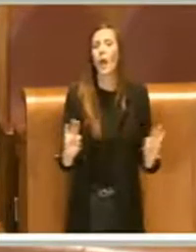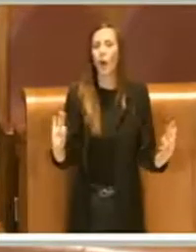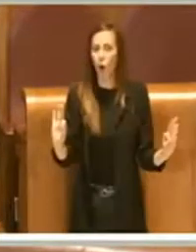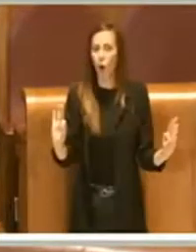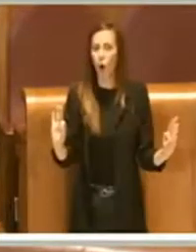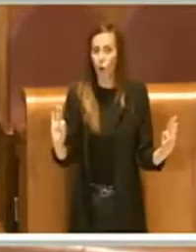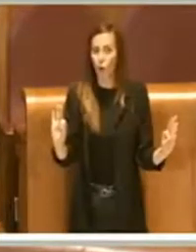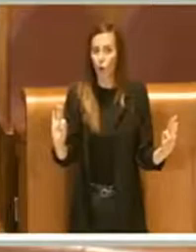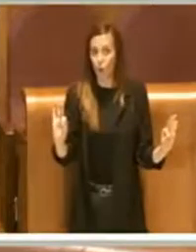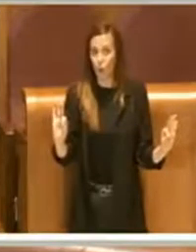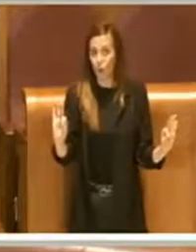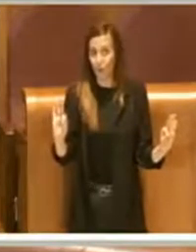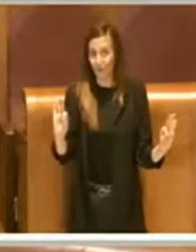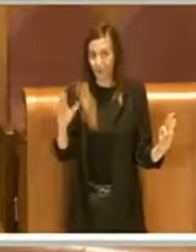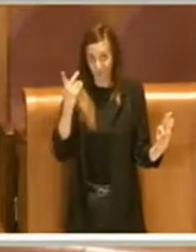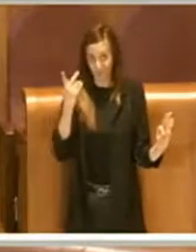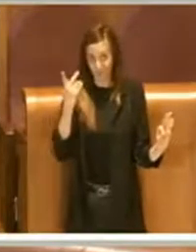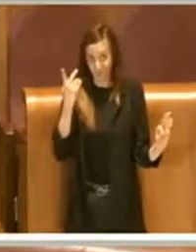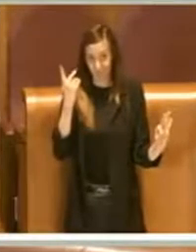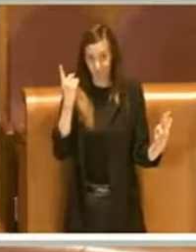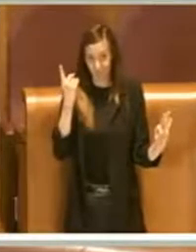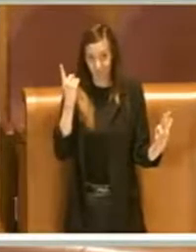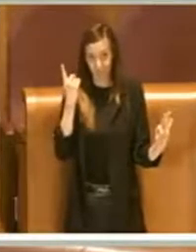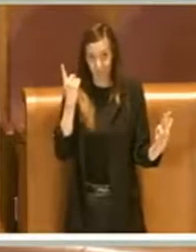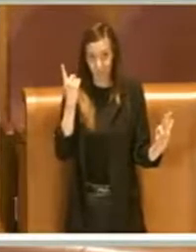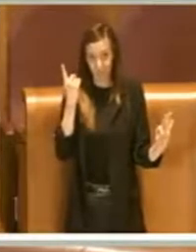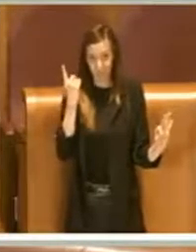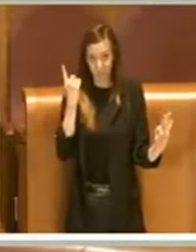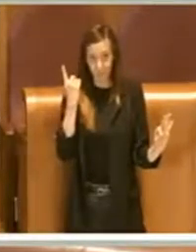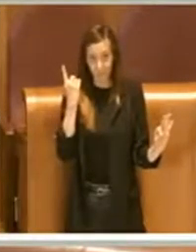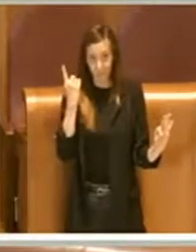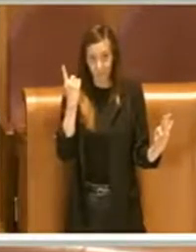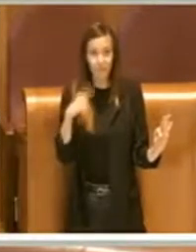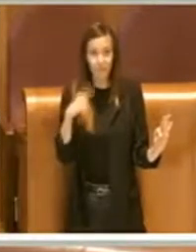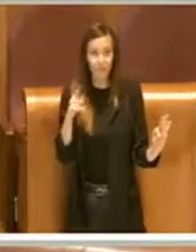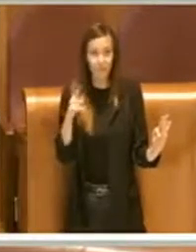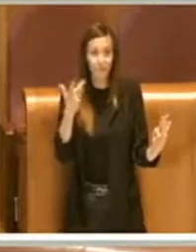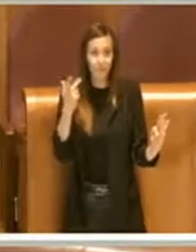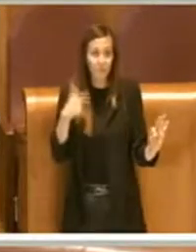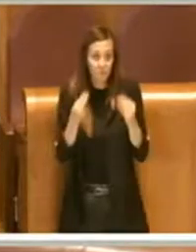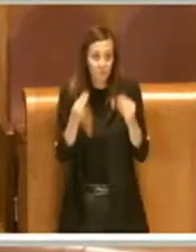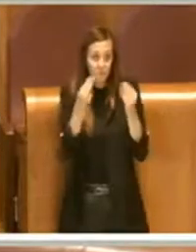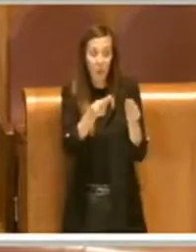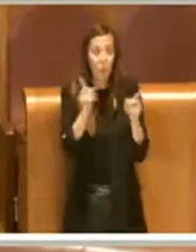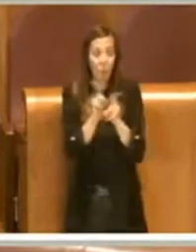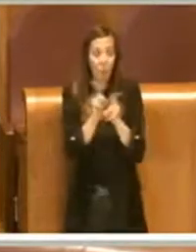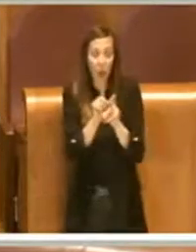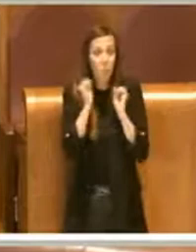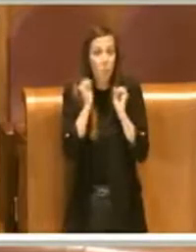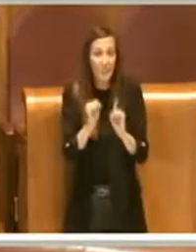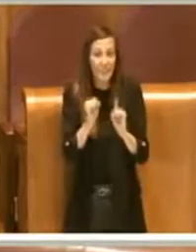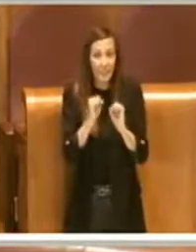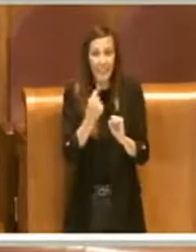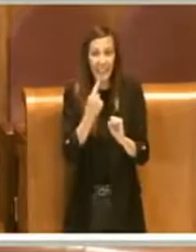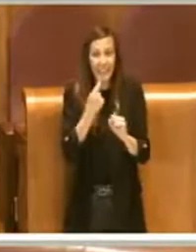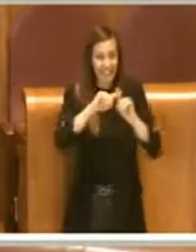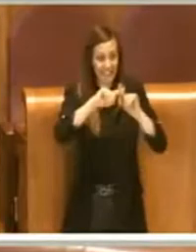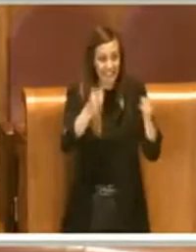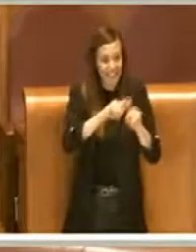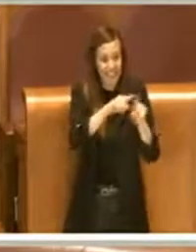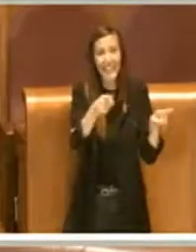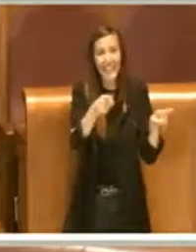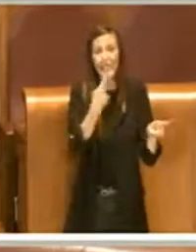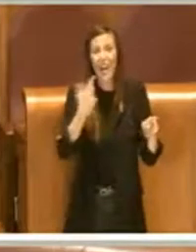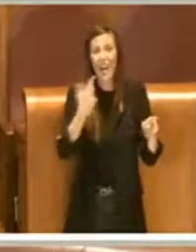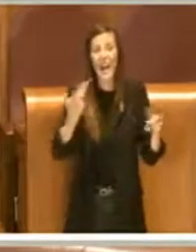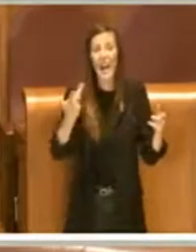lasciando lo stesso la possibilità agli esercenti che hanno lì la loro attività